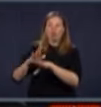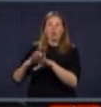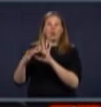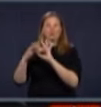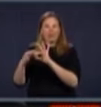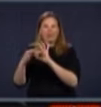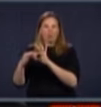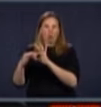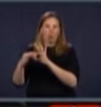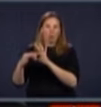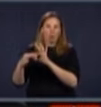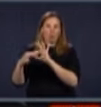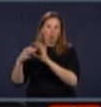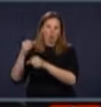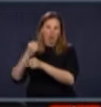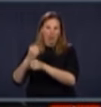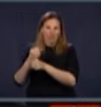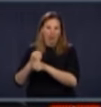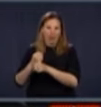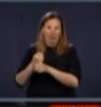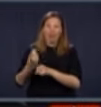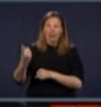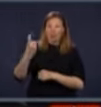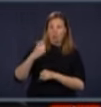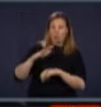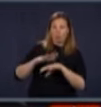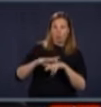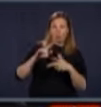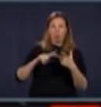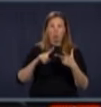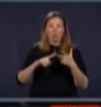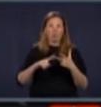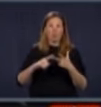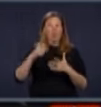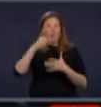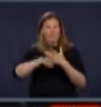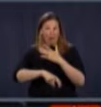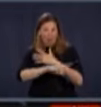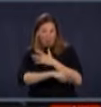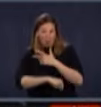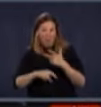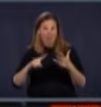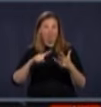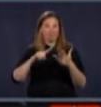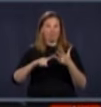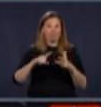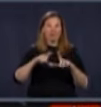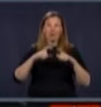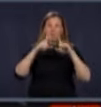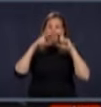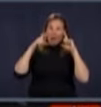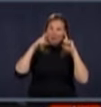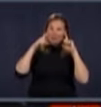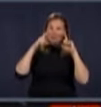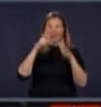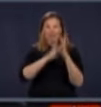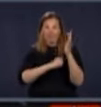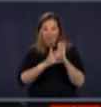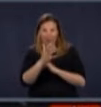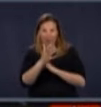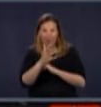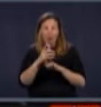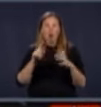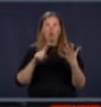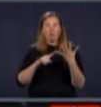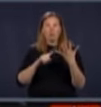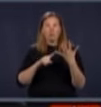les équipements de protection individuelle, le manque de personnel, les transferts entre les zones chaudes et les zones froides, et croyez-moi que ça